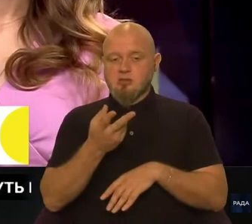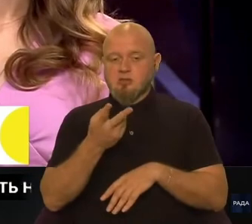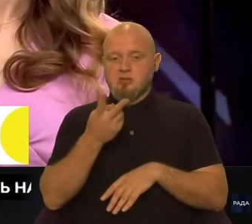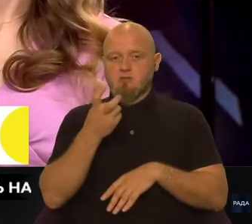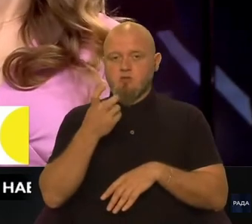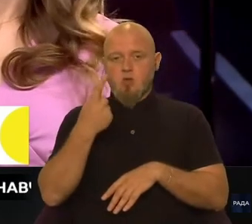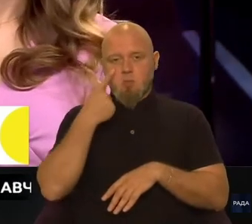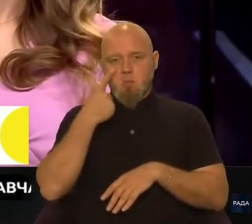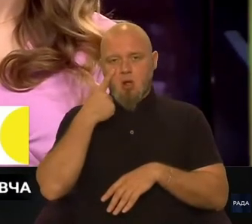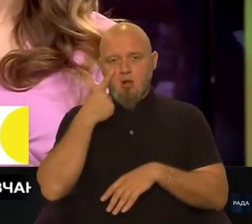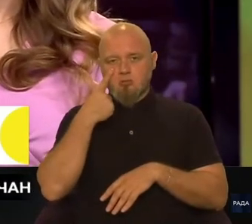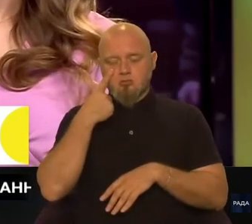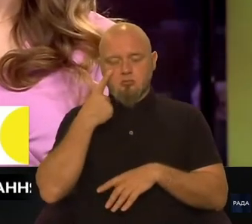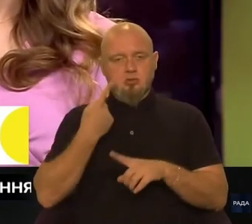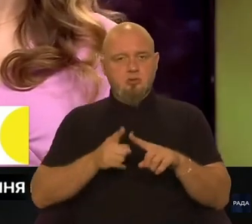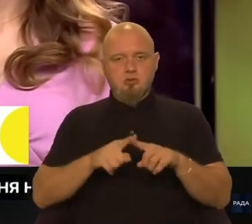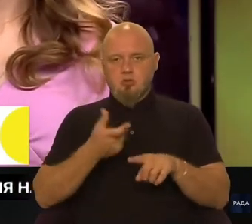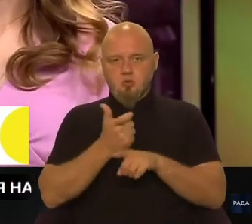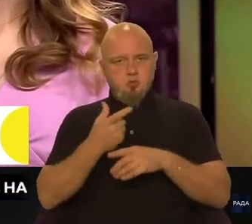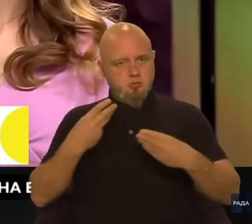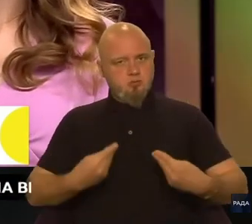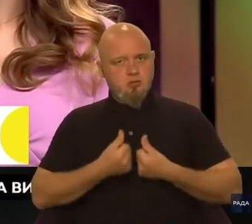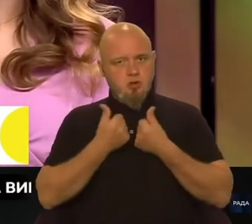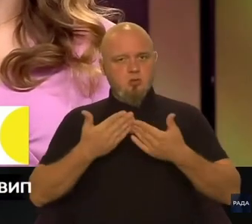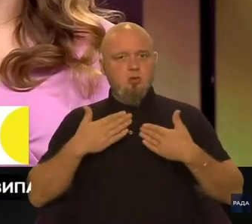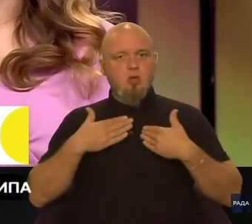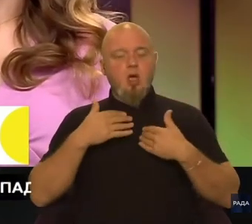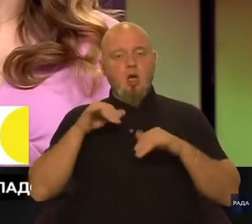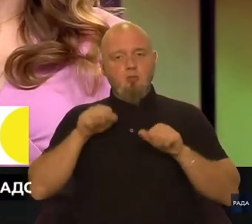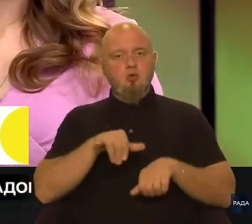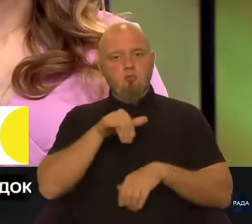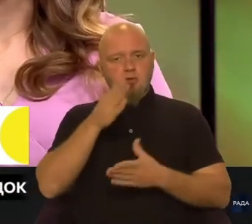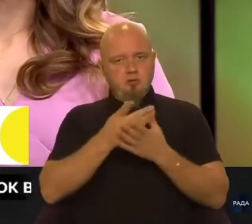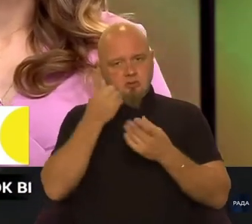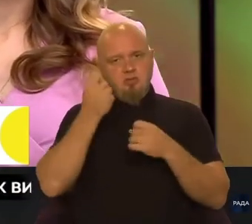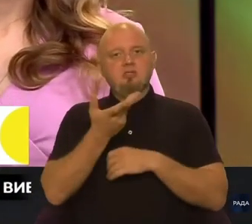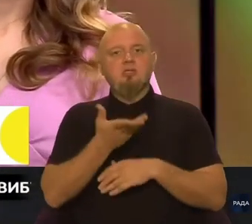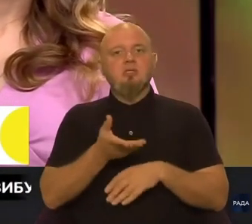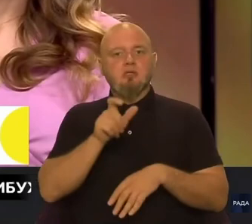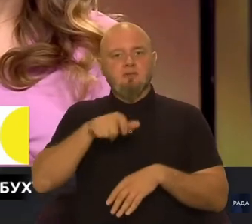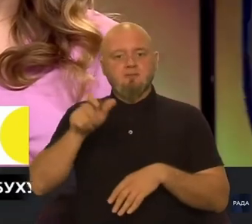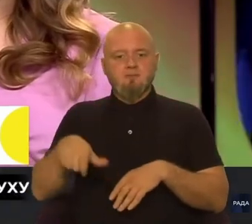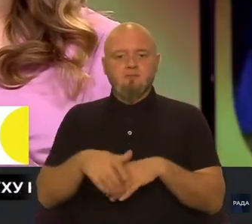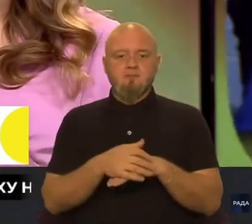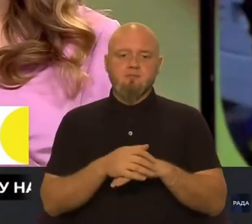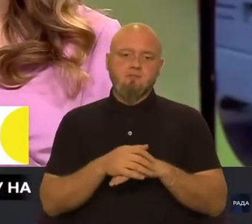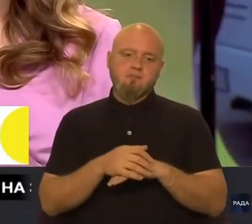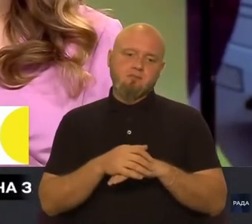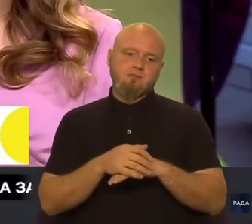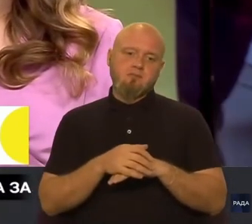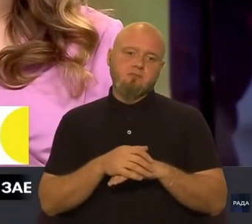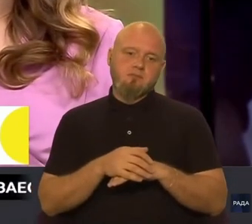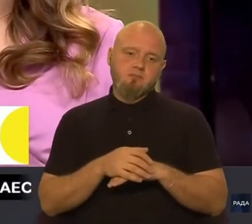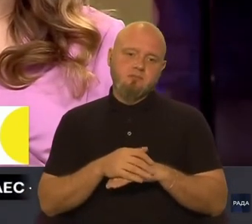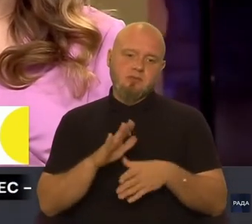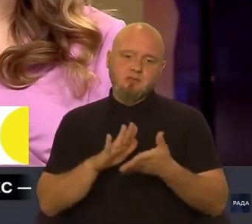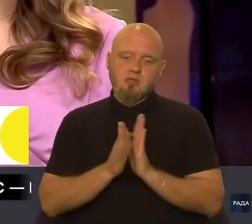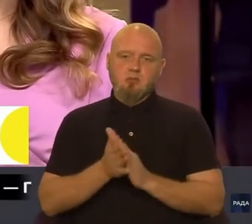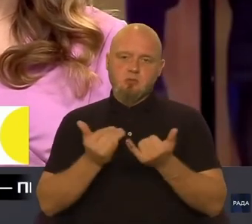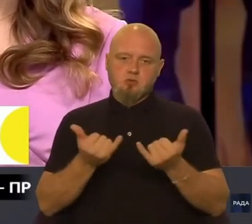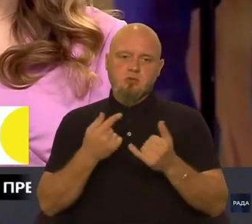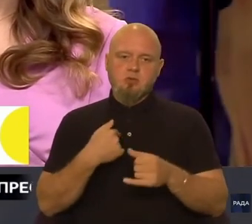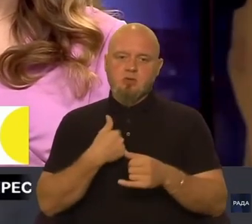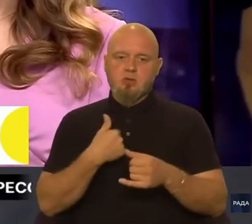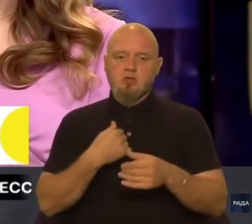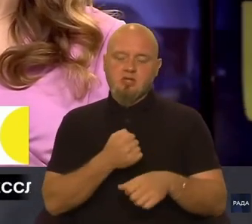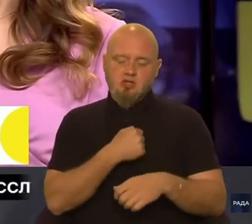бальників, і це дуже радує нас. А можливо, у вас є дані, скільки в нас 200 бальників? Ну, станом на сьогодні, я,